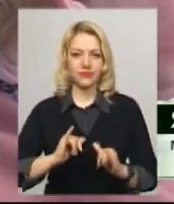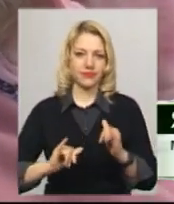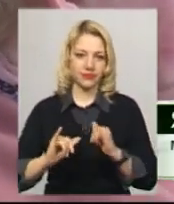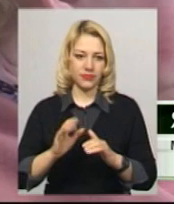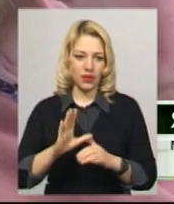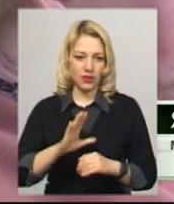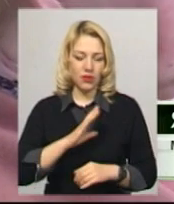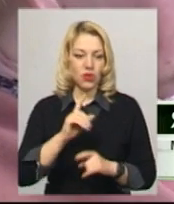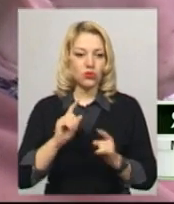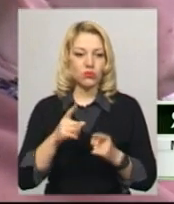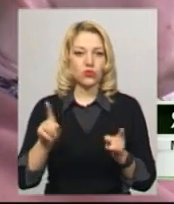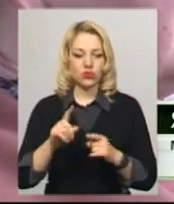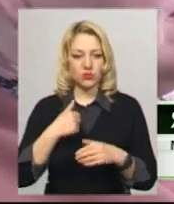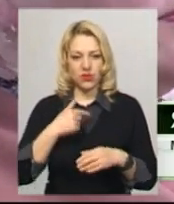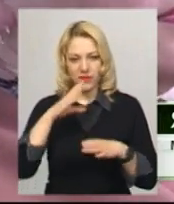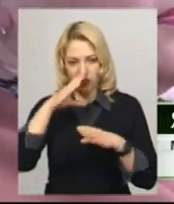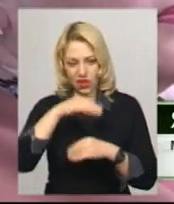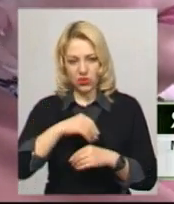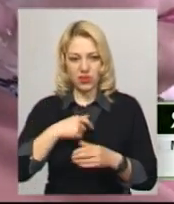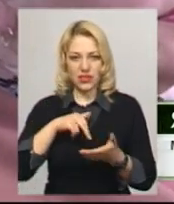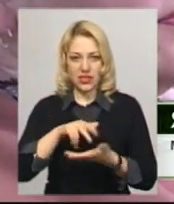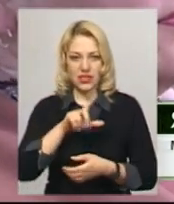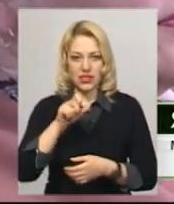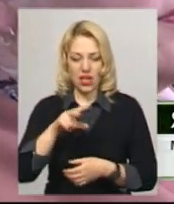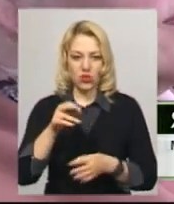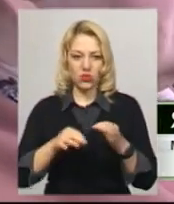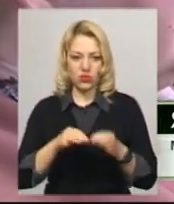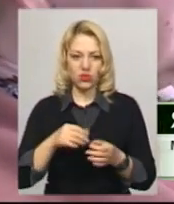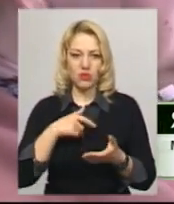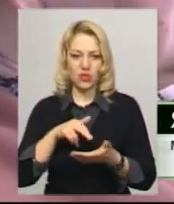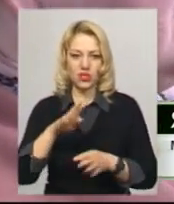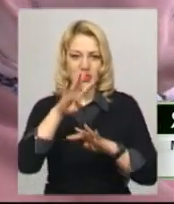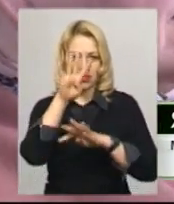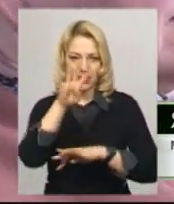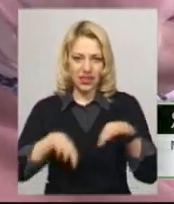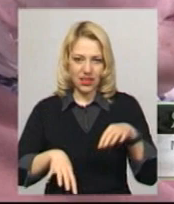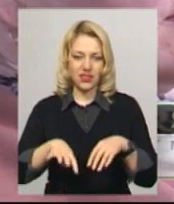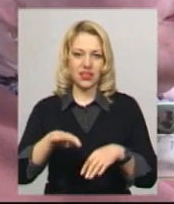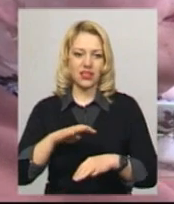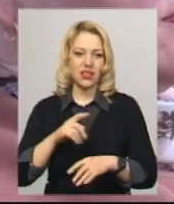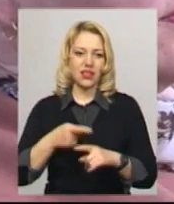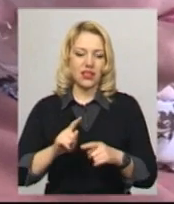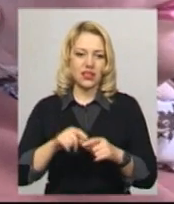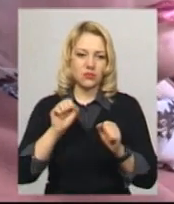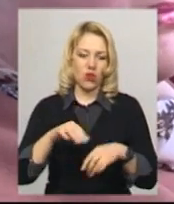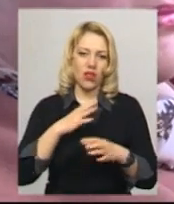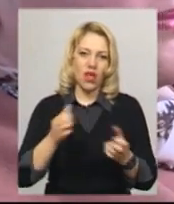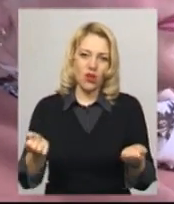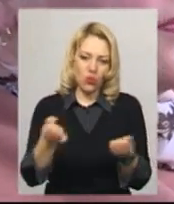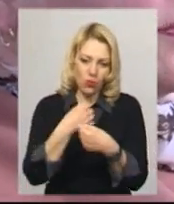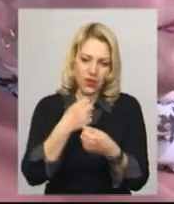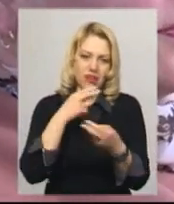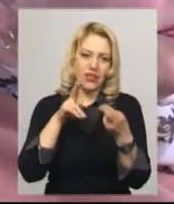мату. Тому що мені вдалося, зайшовши в зал суду, я прийшла до цієї клітини, в якій вони сиділи, змогла його обняти і